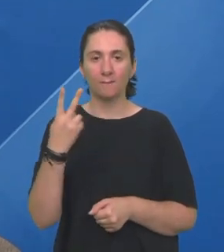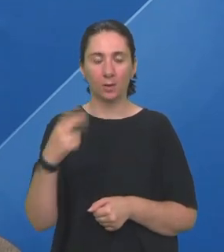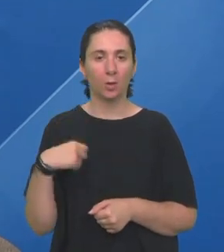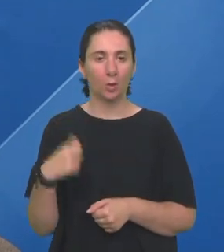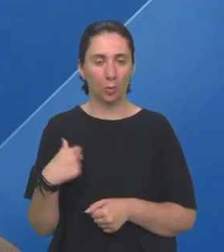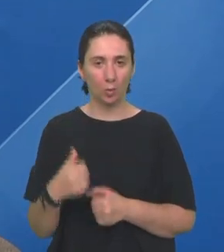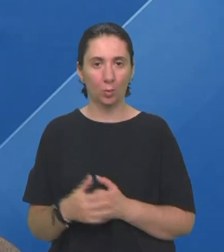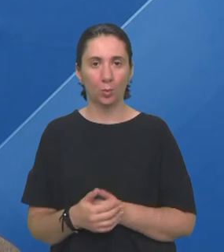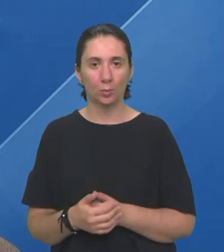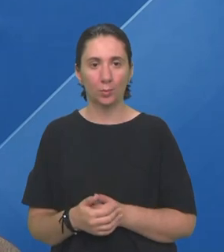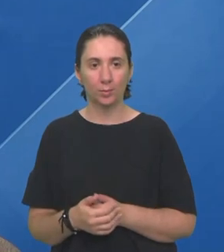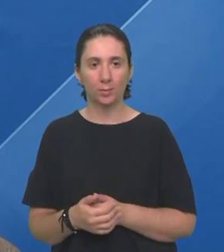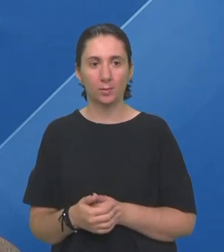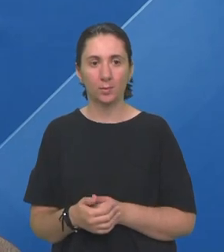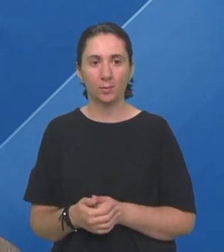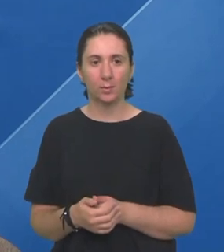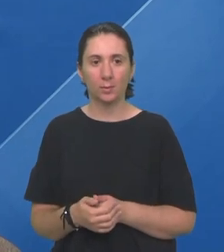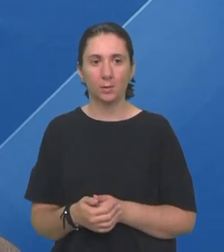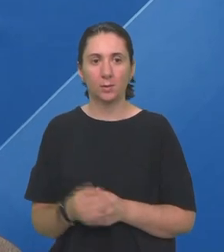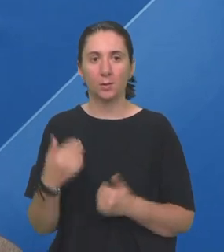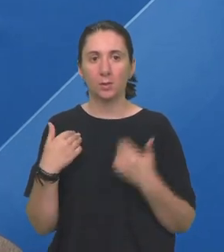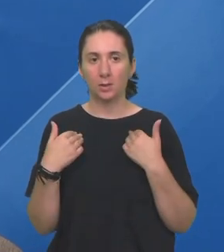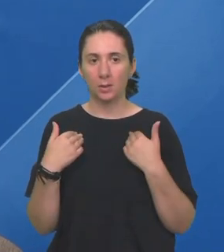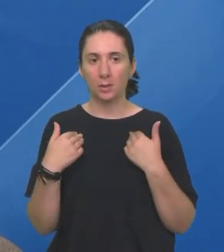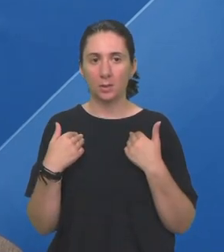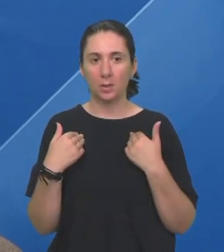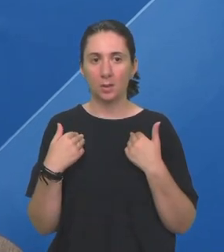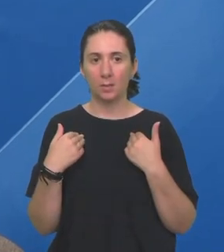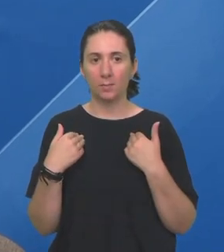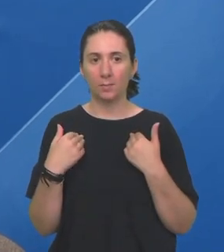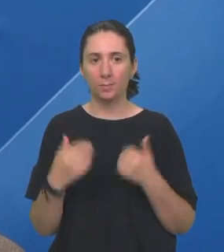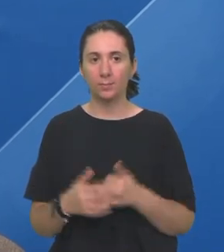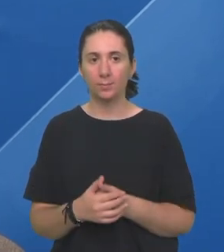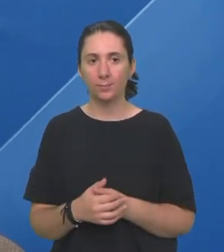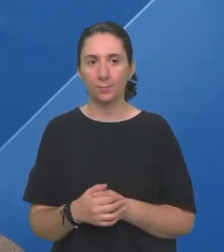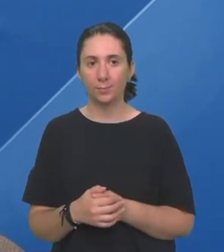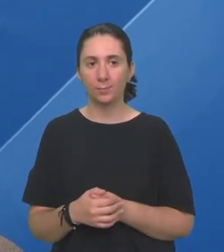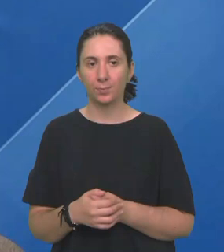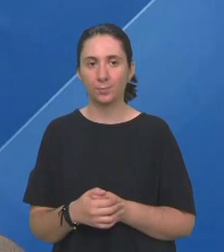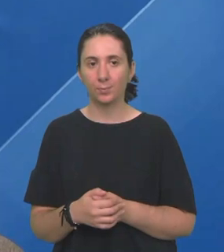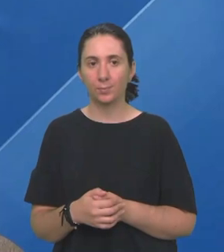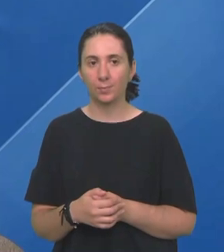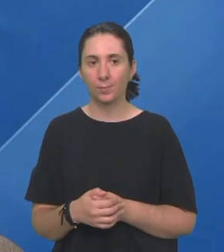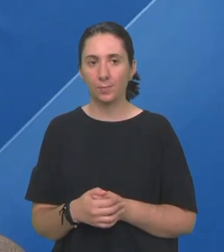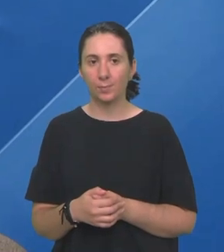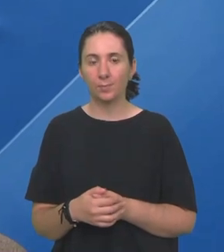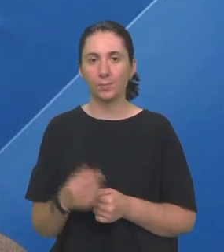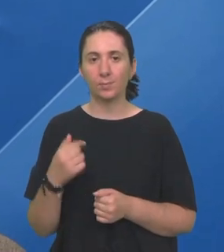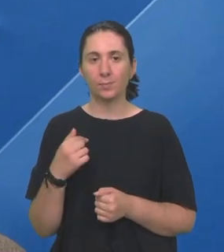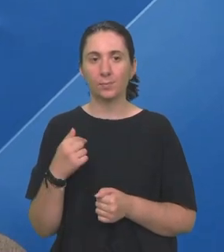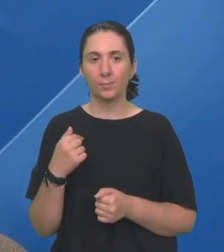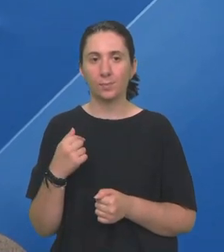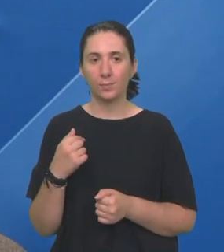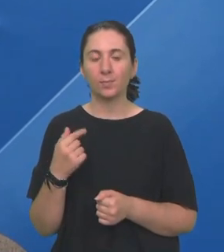godina Ja sam luka, luka je sljepa,